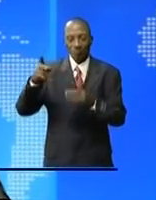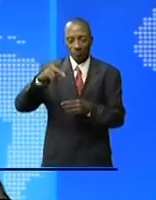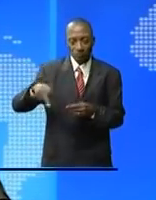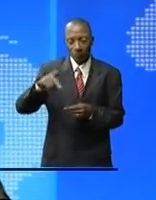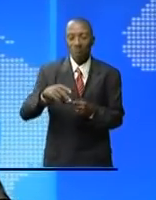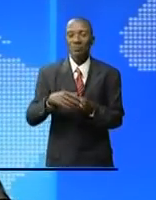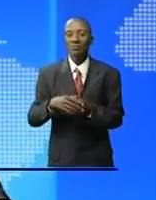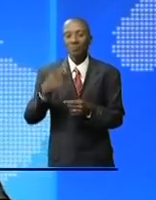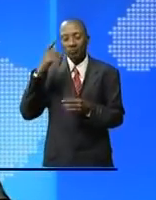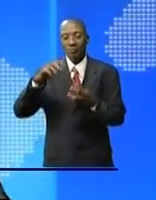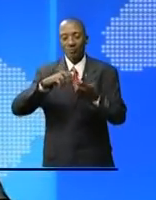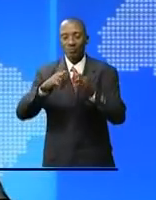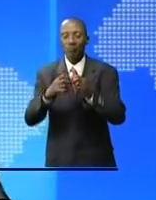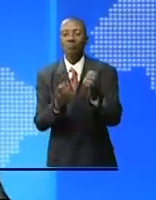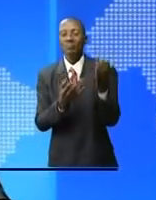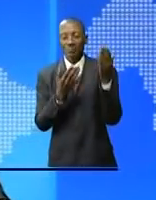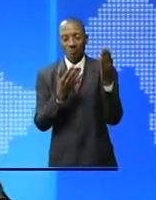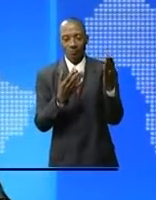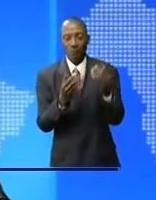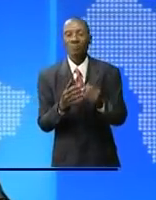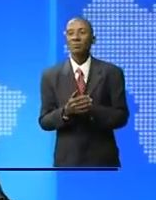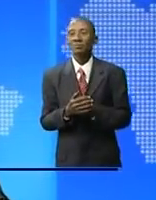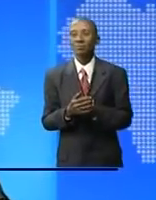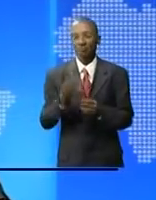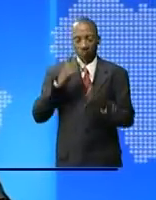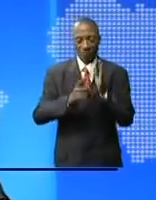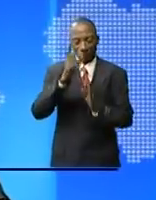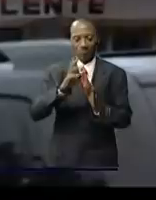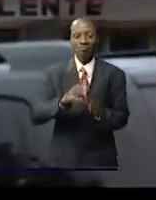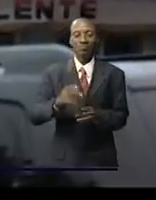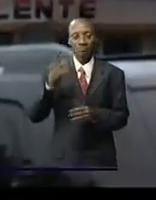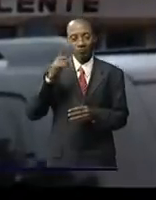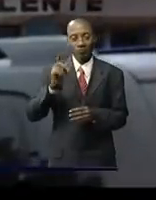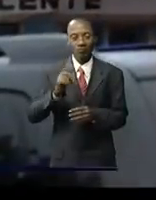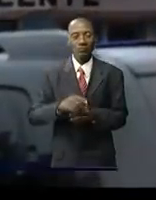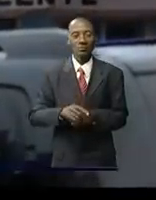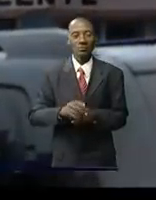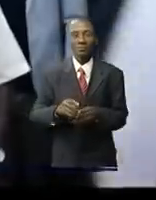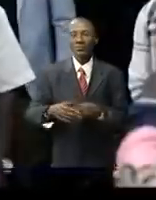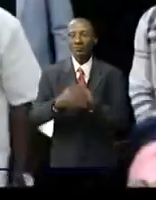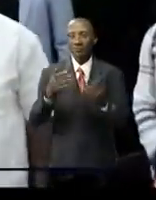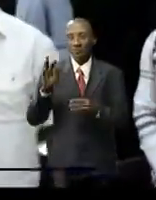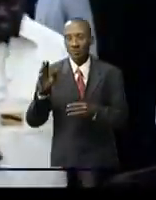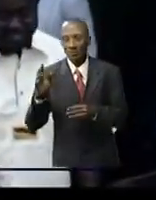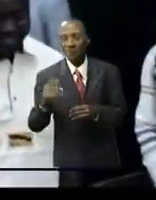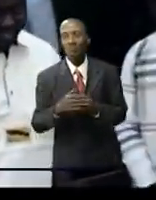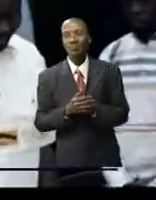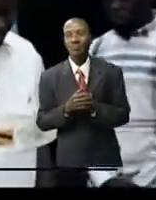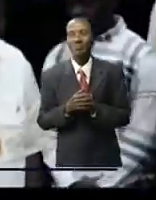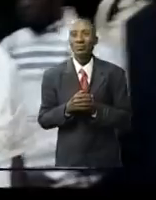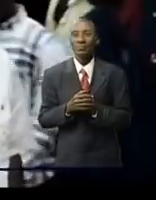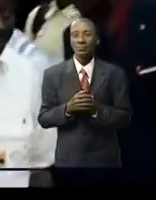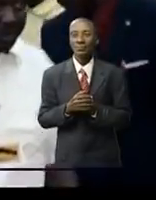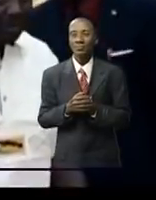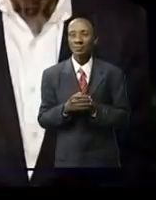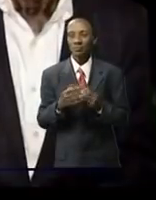et de la cohésion nationale dans cette partie du pays. Jacques Caboibois Cette séance de travail est revêtue d'un cachet spécial pour la